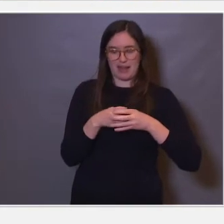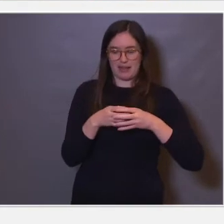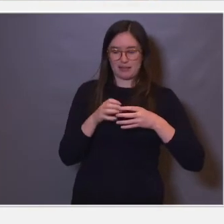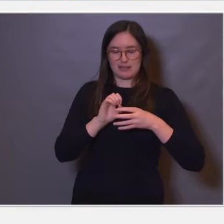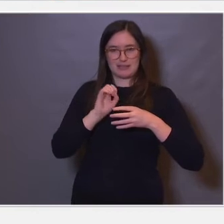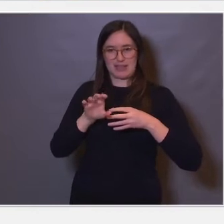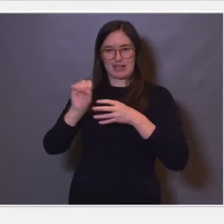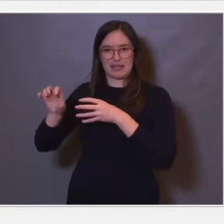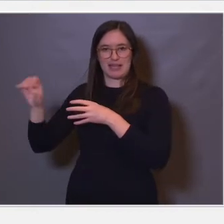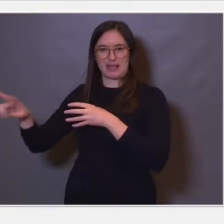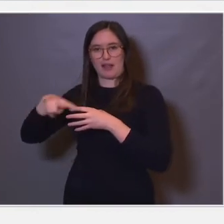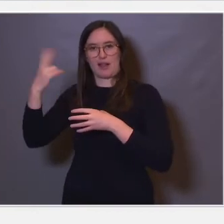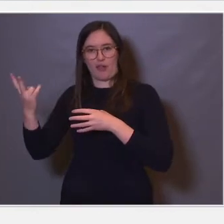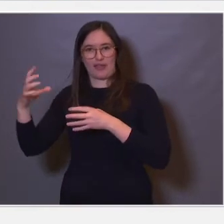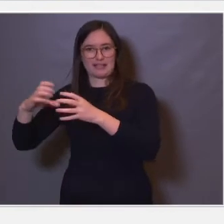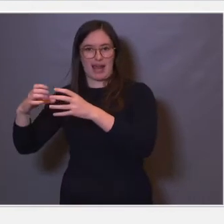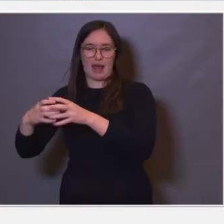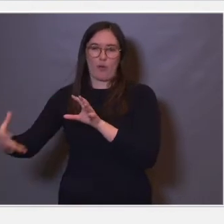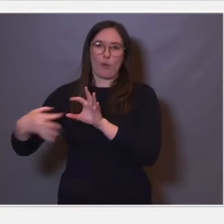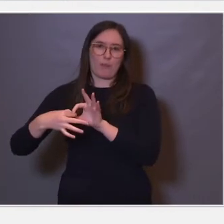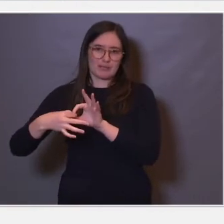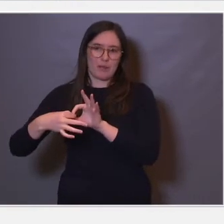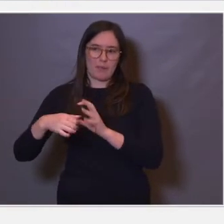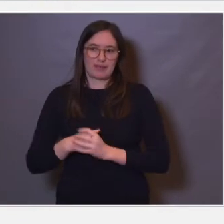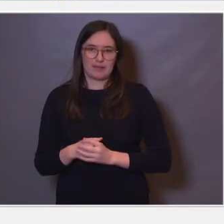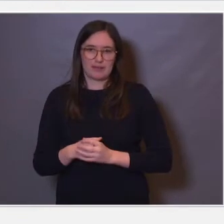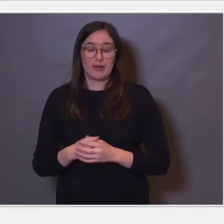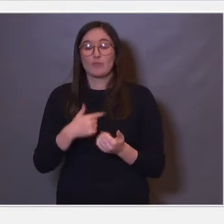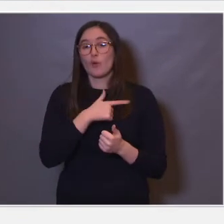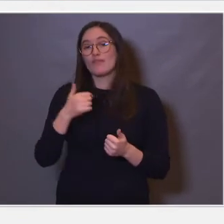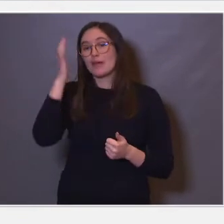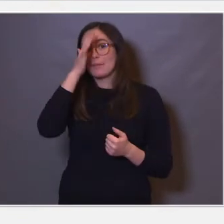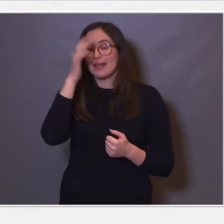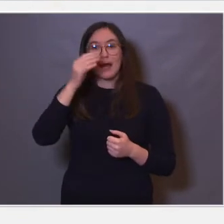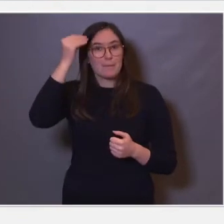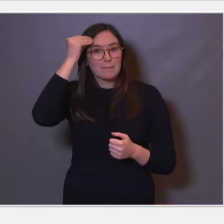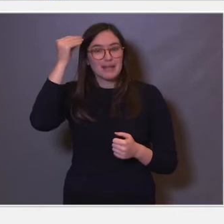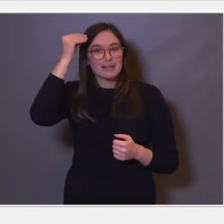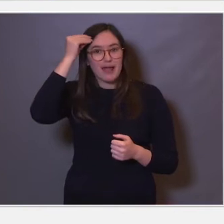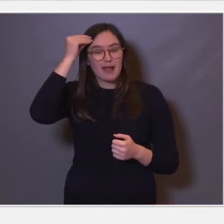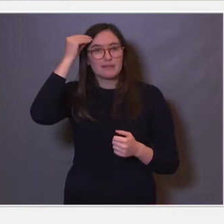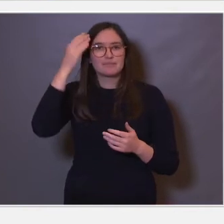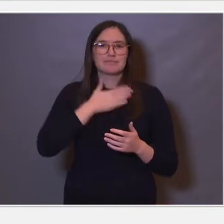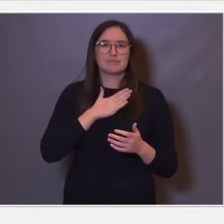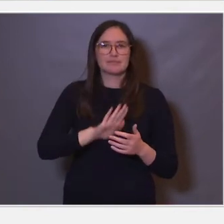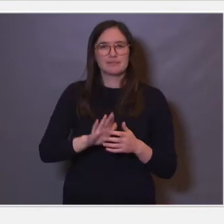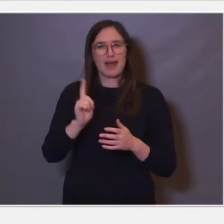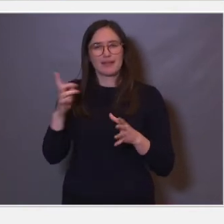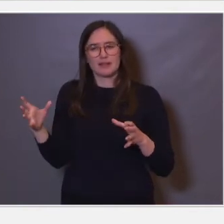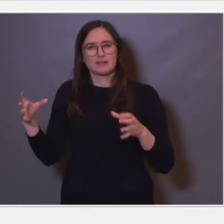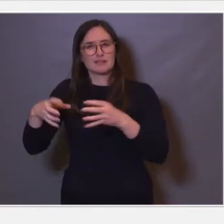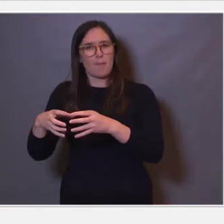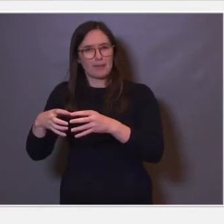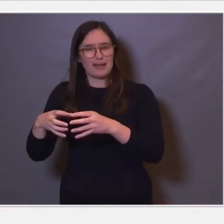så kobles de sammen. Og det vi da mener, det er at et minne, det er en liten samling med sånne hjerneceller,